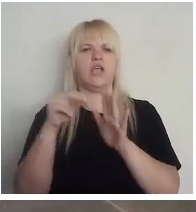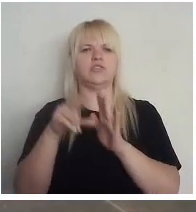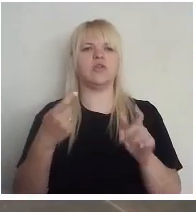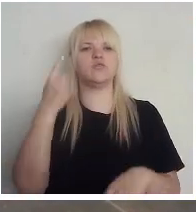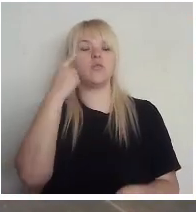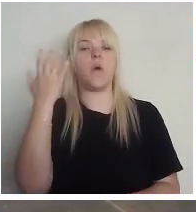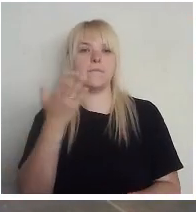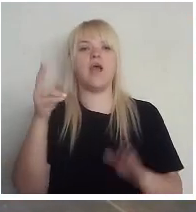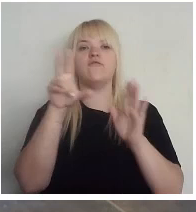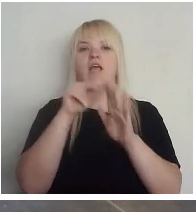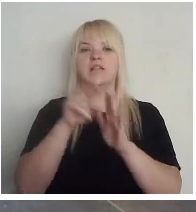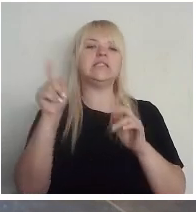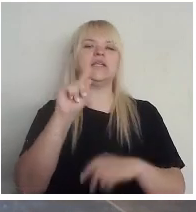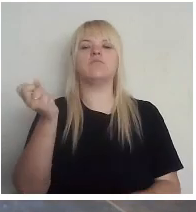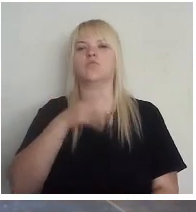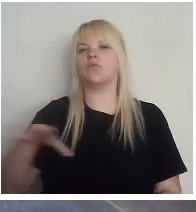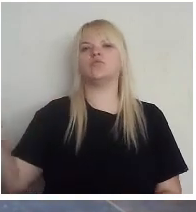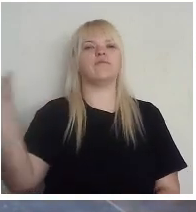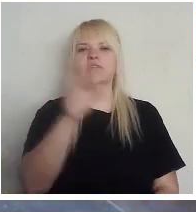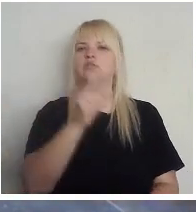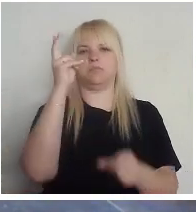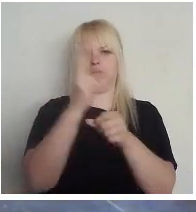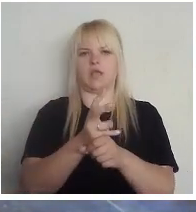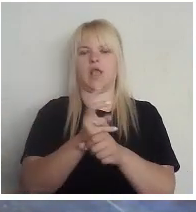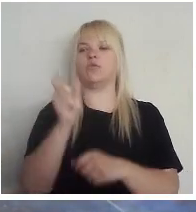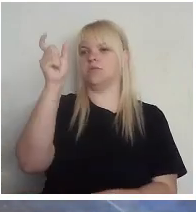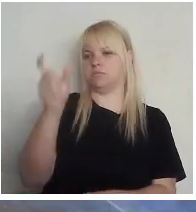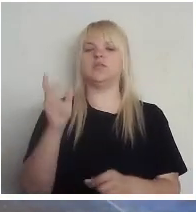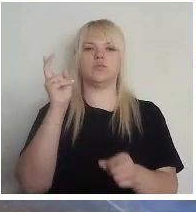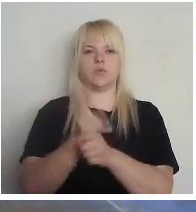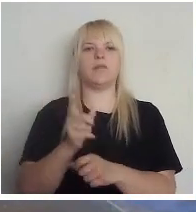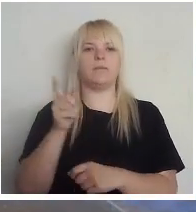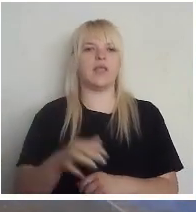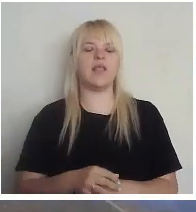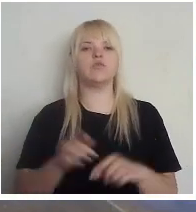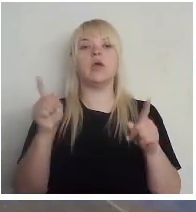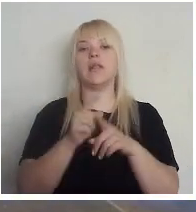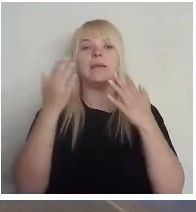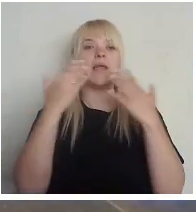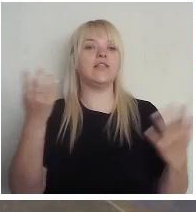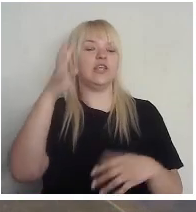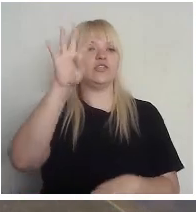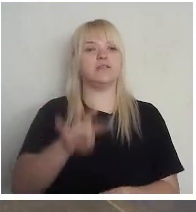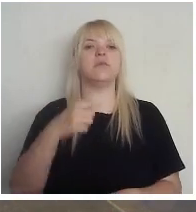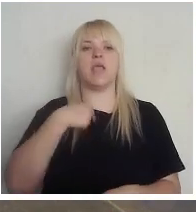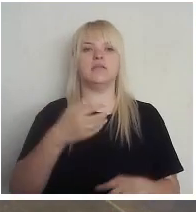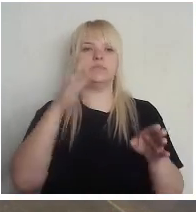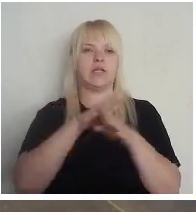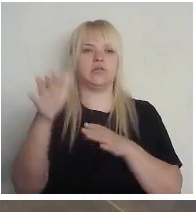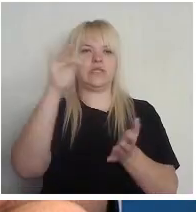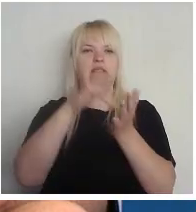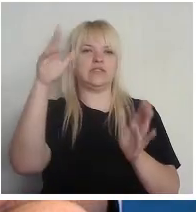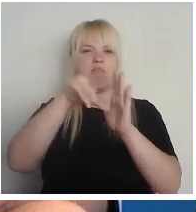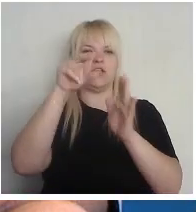mūsu visu pienākums, kā pilsuņu pienākums. Arī pēdējos četrus mēnešus es pildu Centrālās